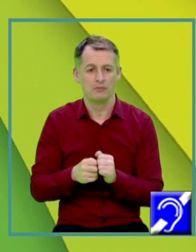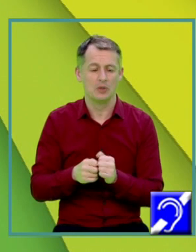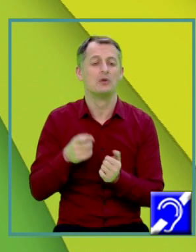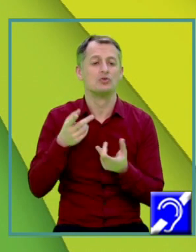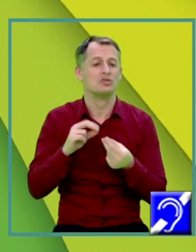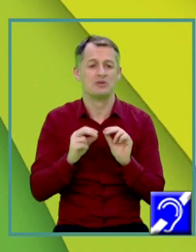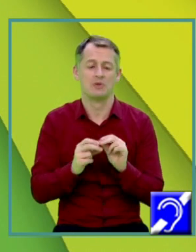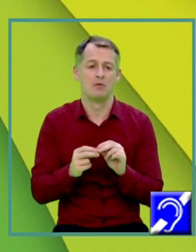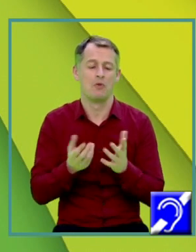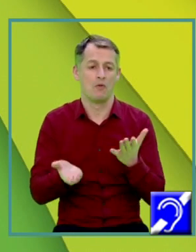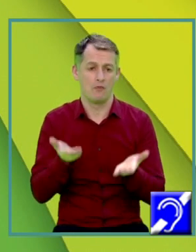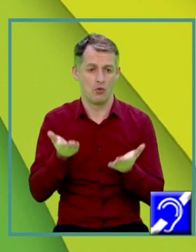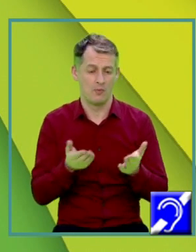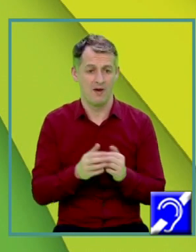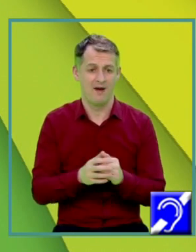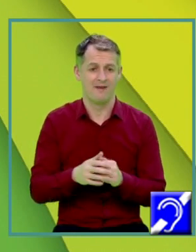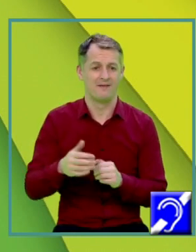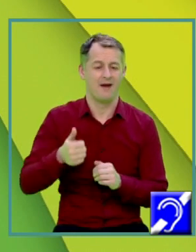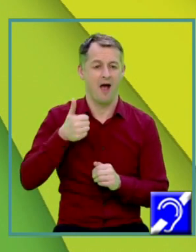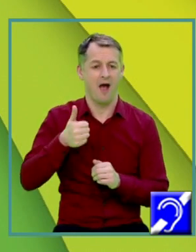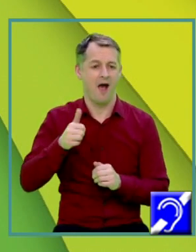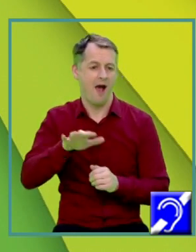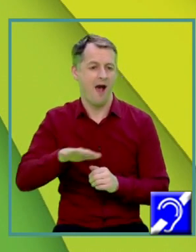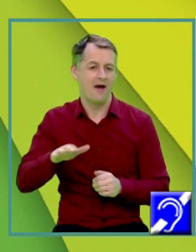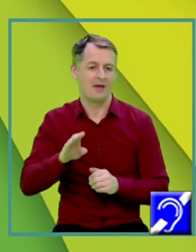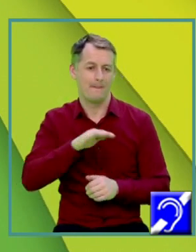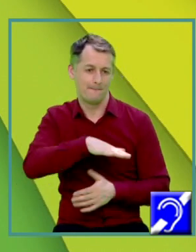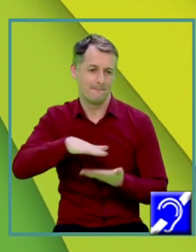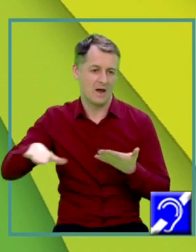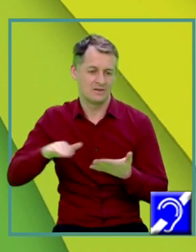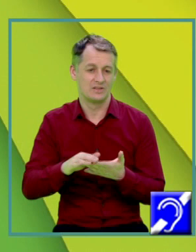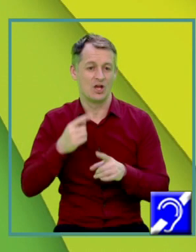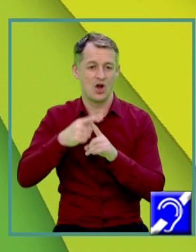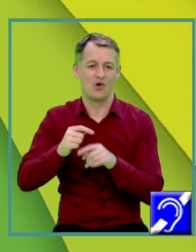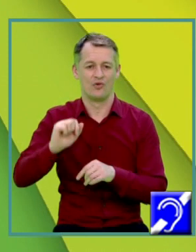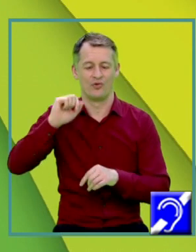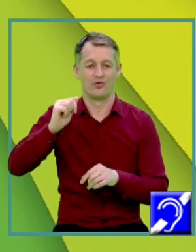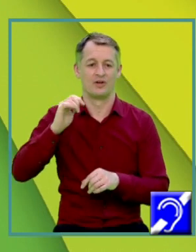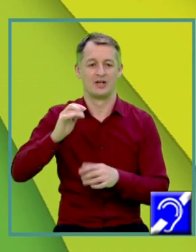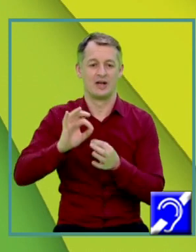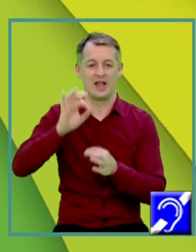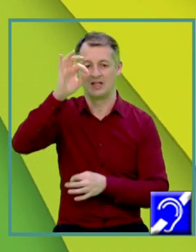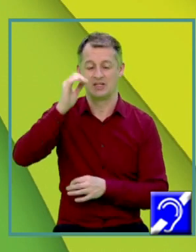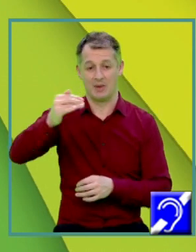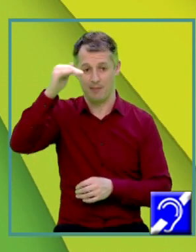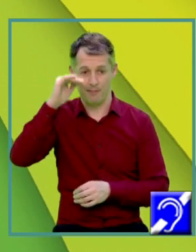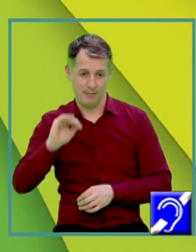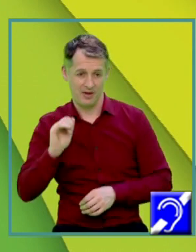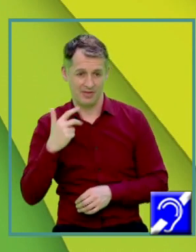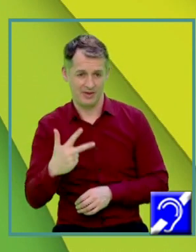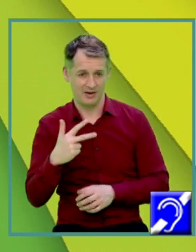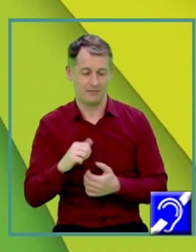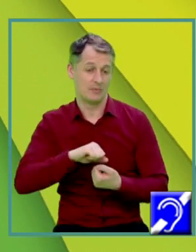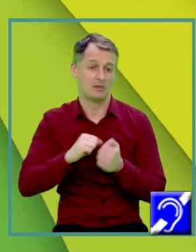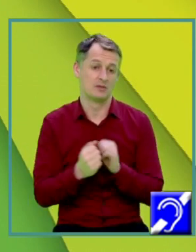Înseamnă area bazei ori înălțime pe 3 Sau latură la a doua ori înălțime pe 3 Avem